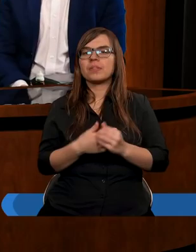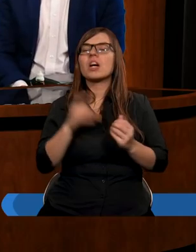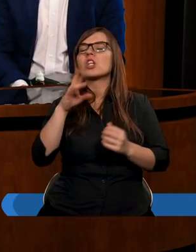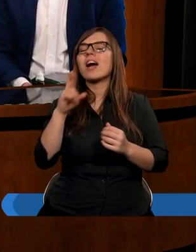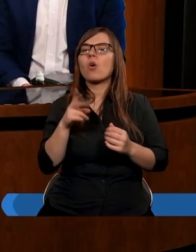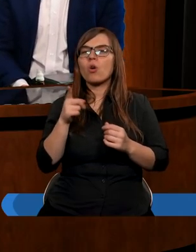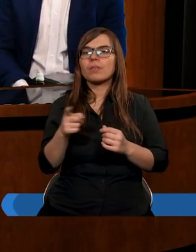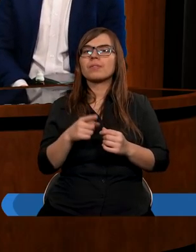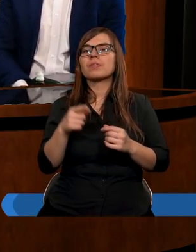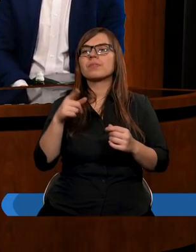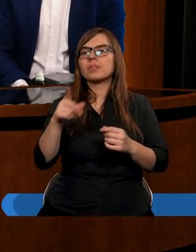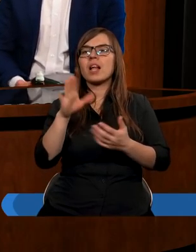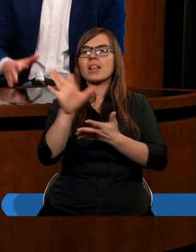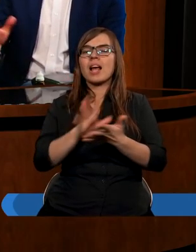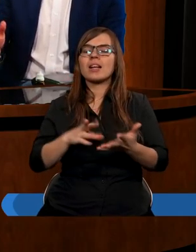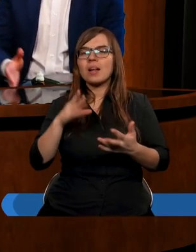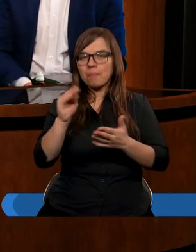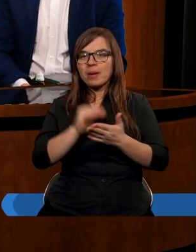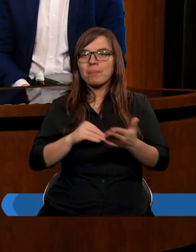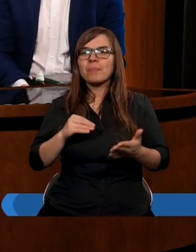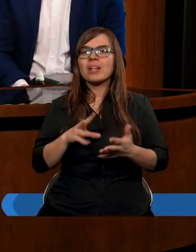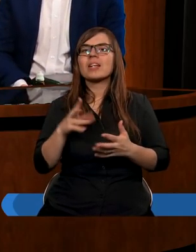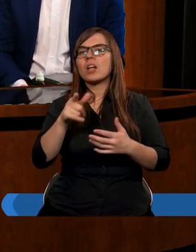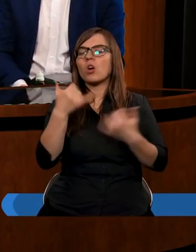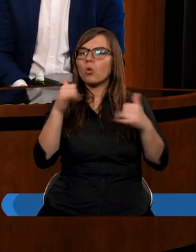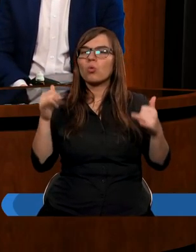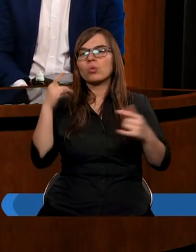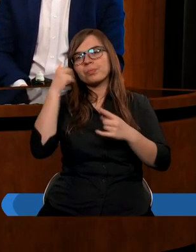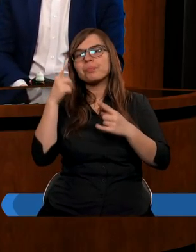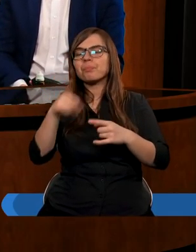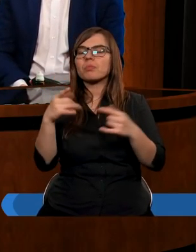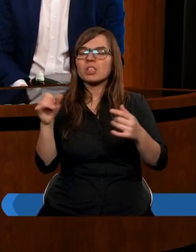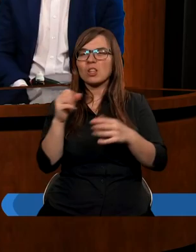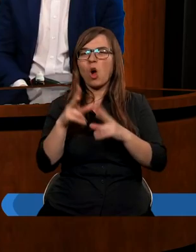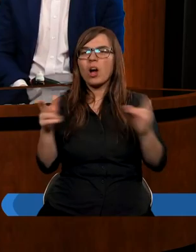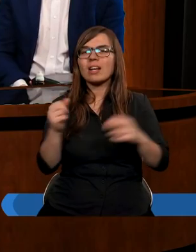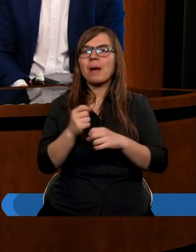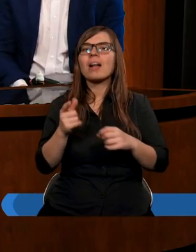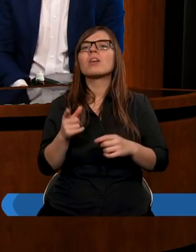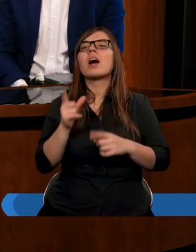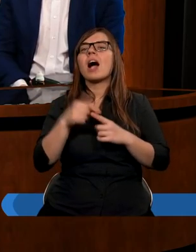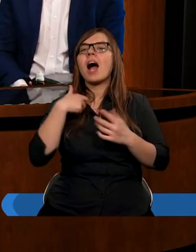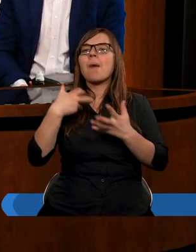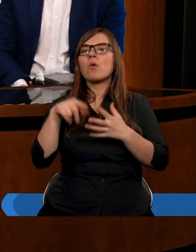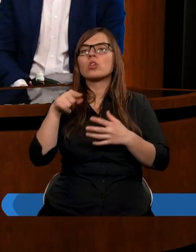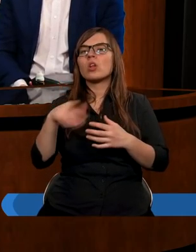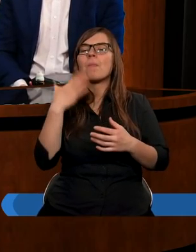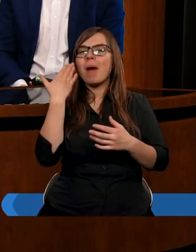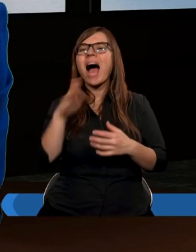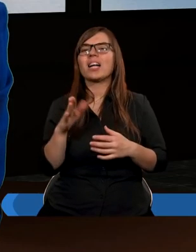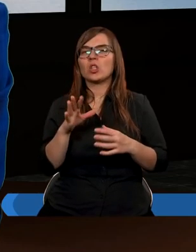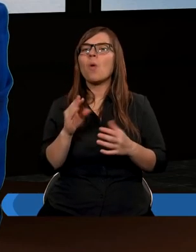Grzegorz? Różne teksty biblijne, różne dominacje, różni ludzie mogą interpretować, ale ja podchodzę do tego bardzo